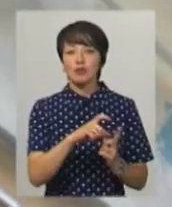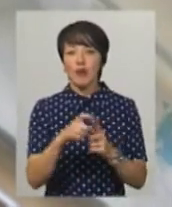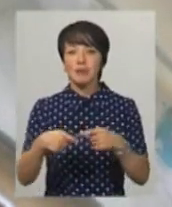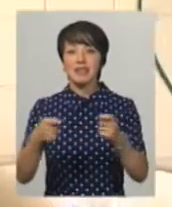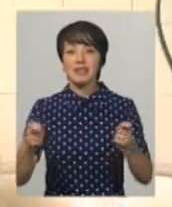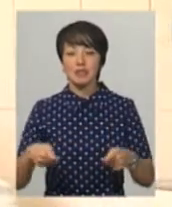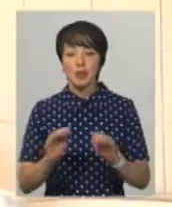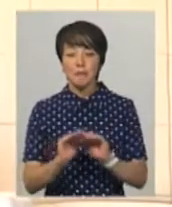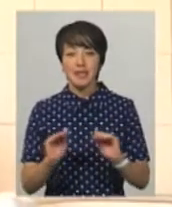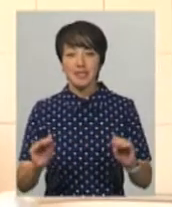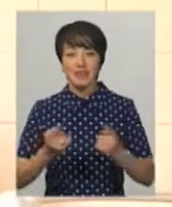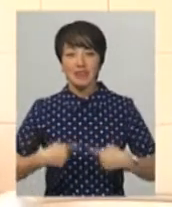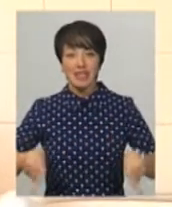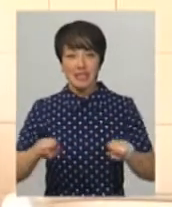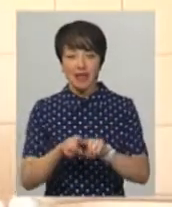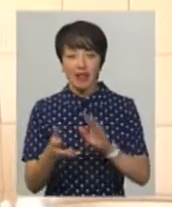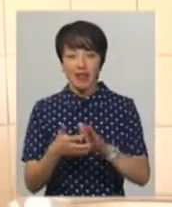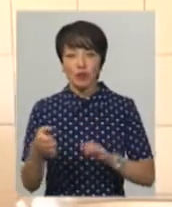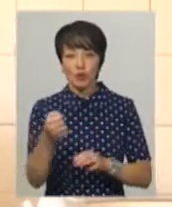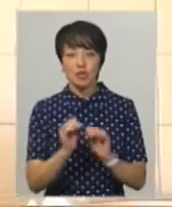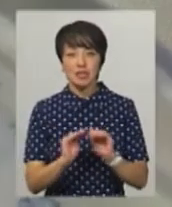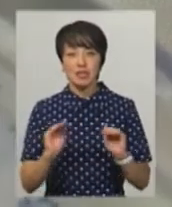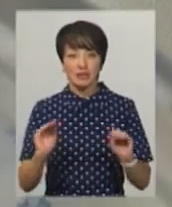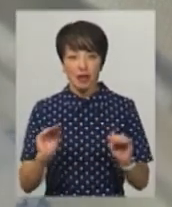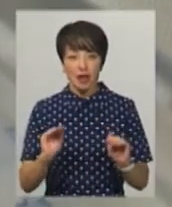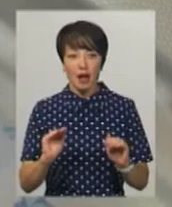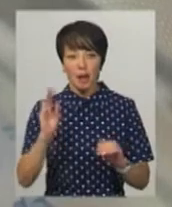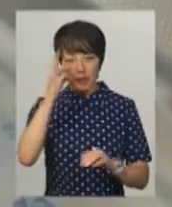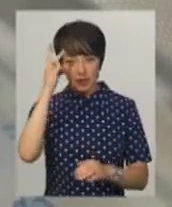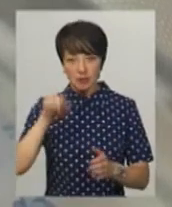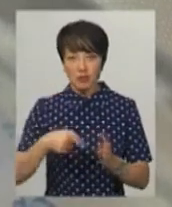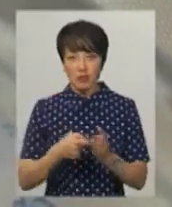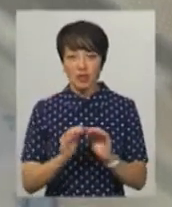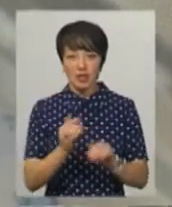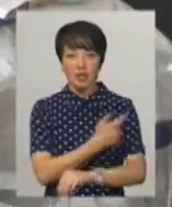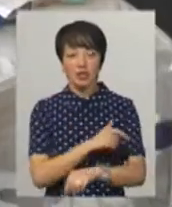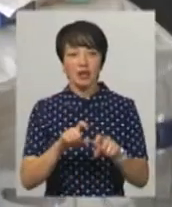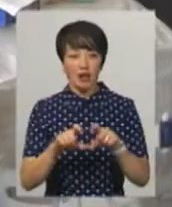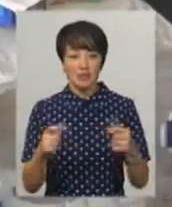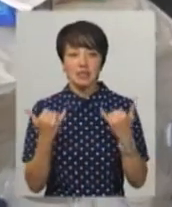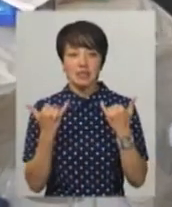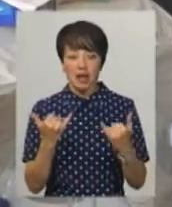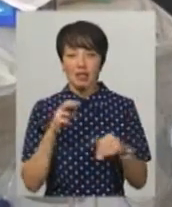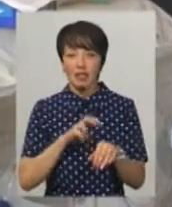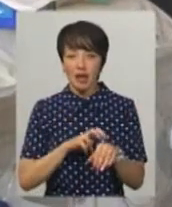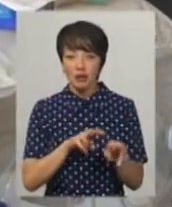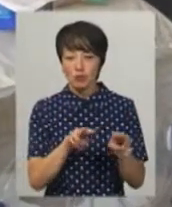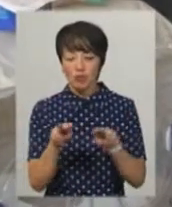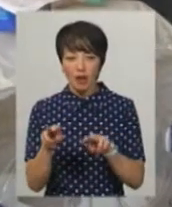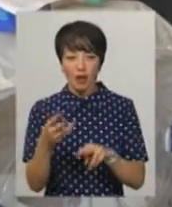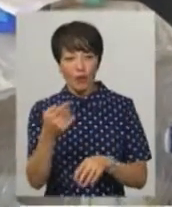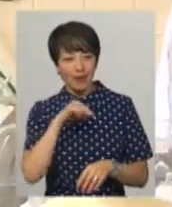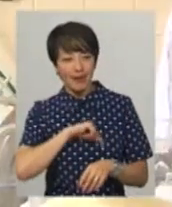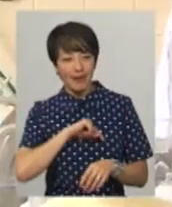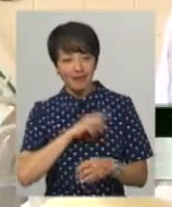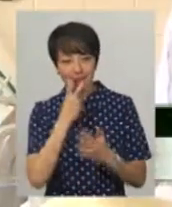завідувачки педіатричним відділенням для недоношених дітей Хмельницької міської дитячої лікарні Катерини Дем'яник, зараз лікарі спостерігають його характер.